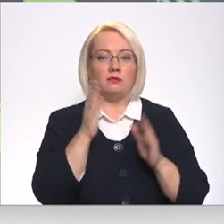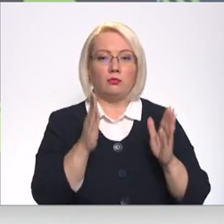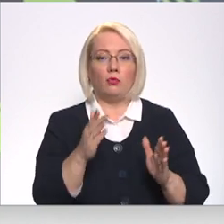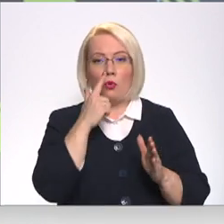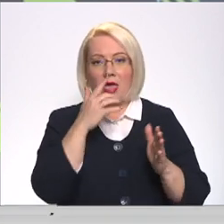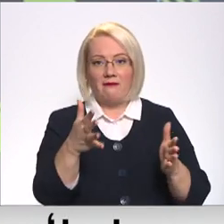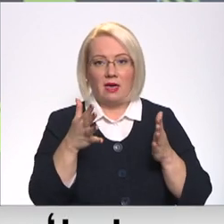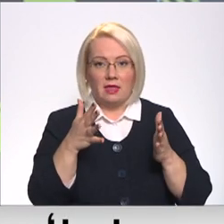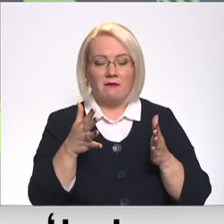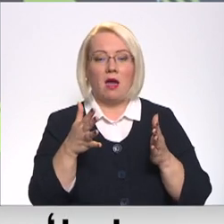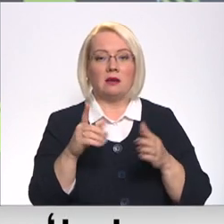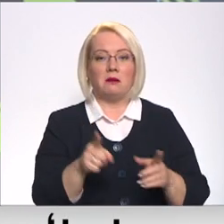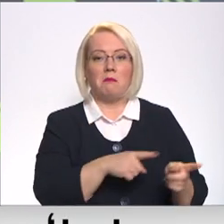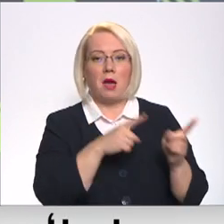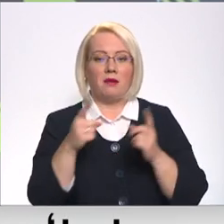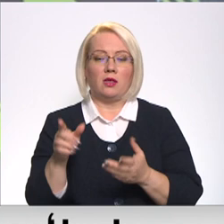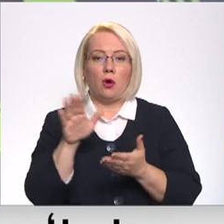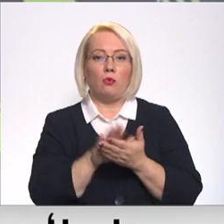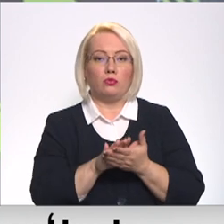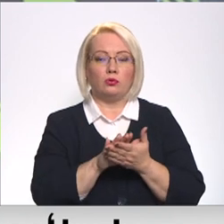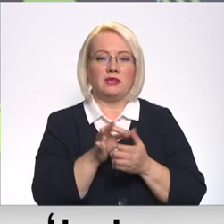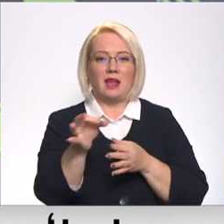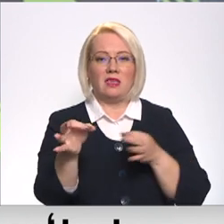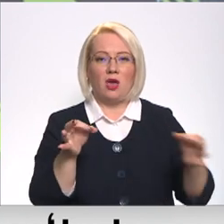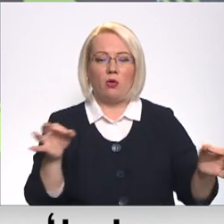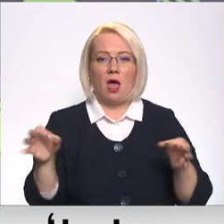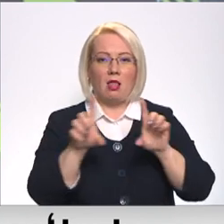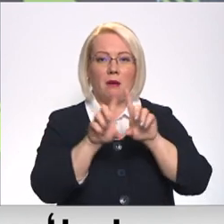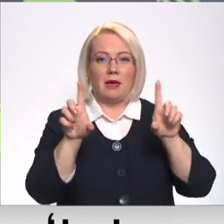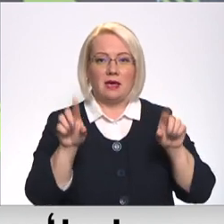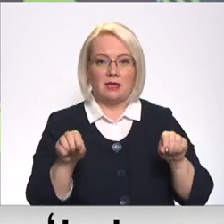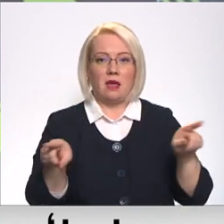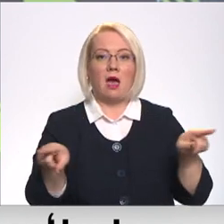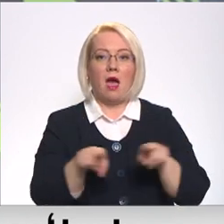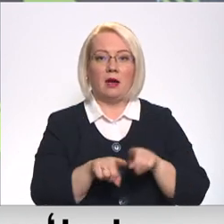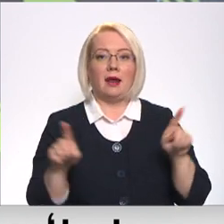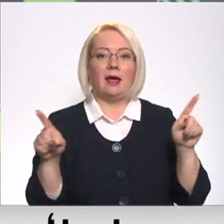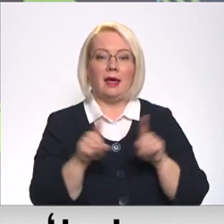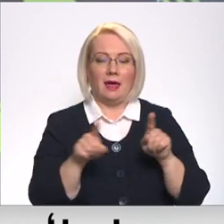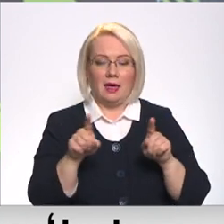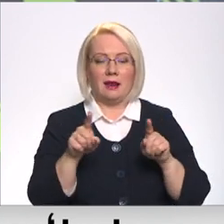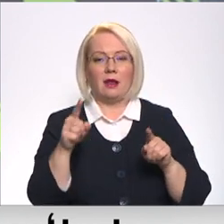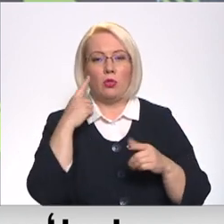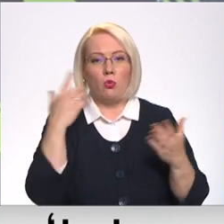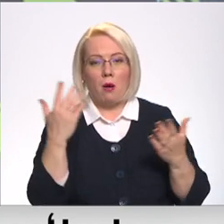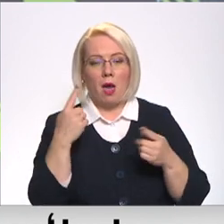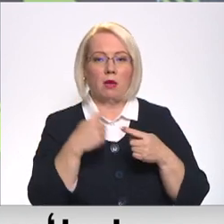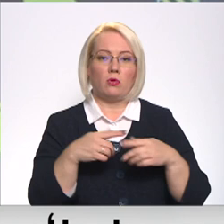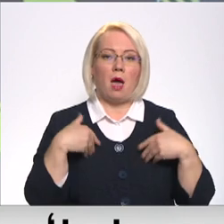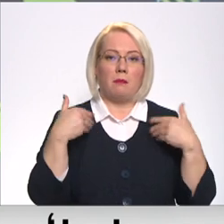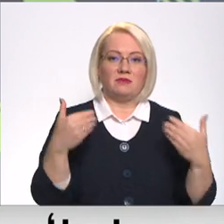Pārvietošana uz reģionālajiem iestādēm arī ir apsverama un apsveicama,